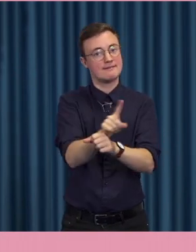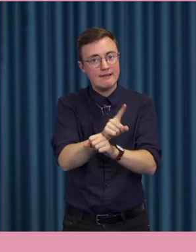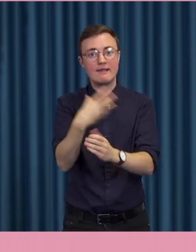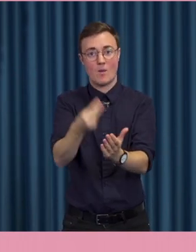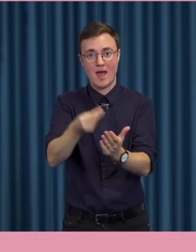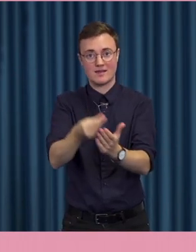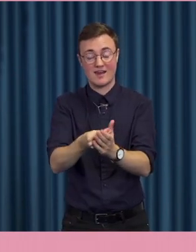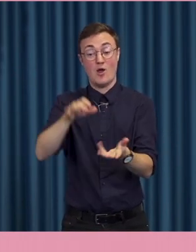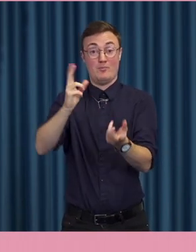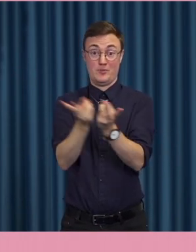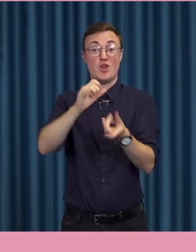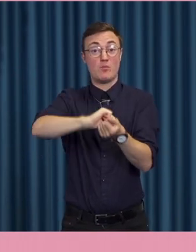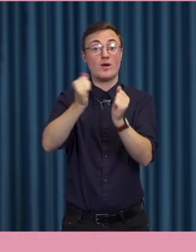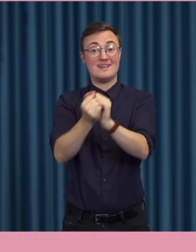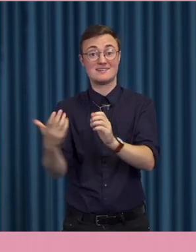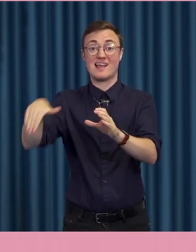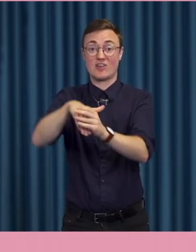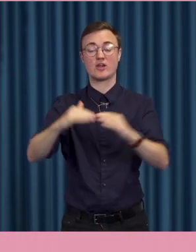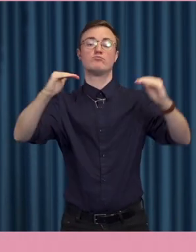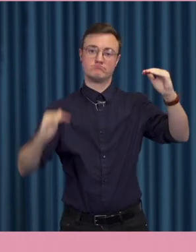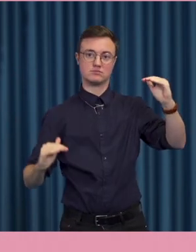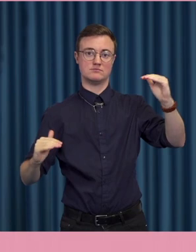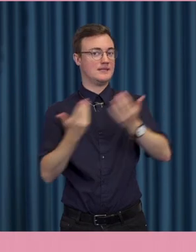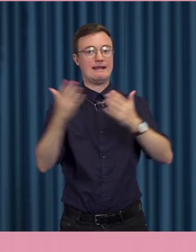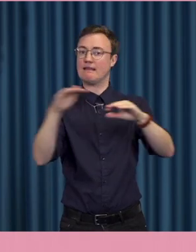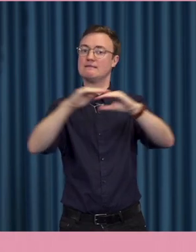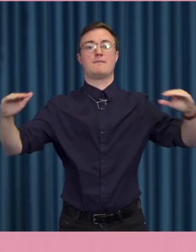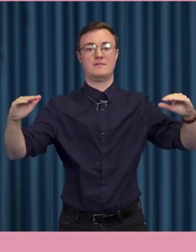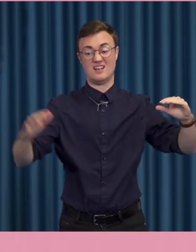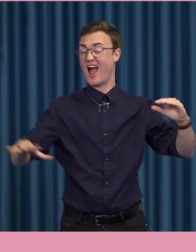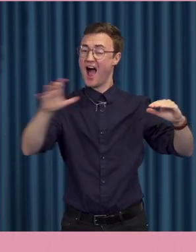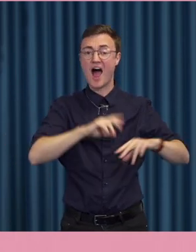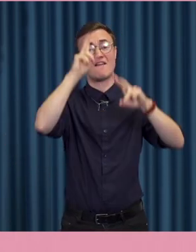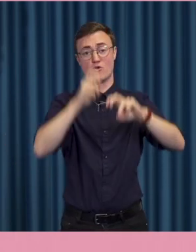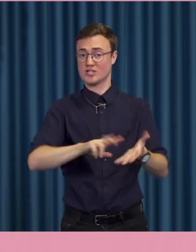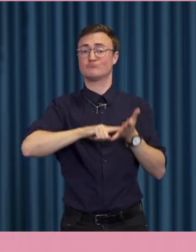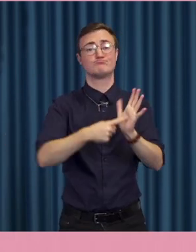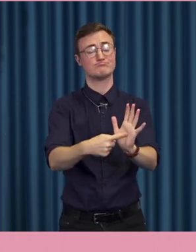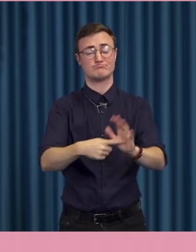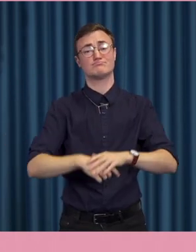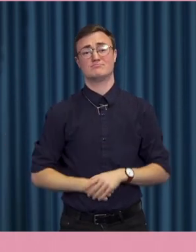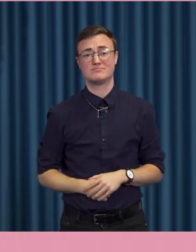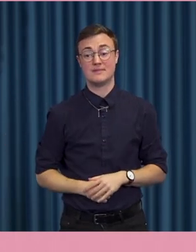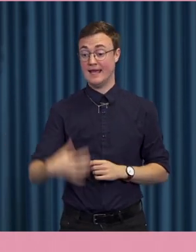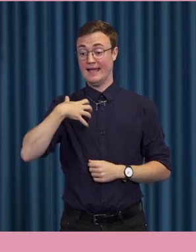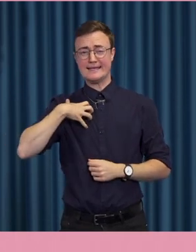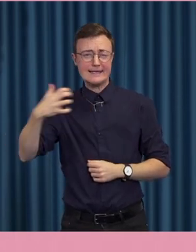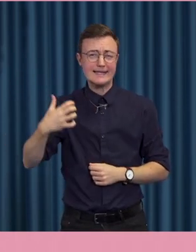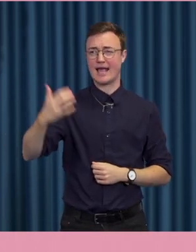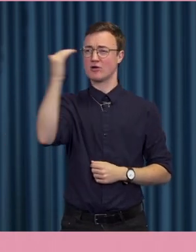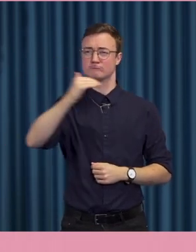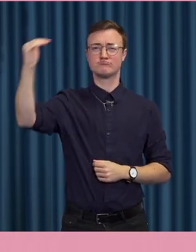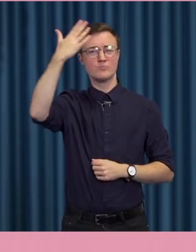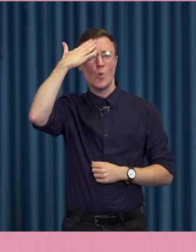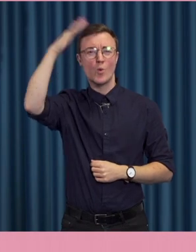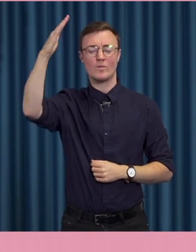politiska deltagandet är därför ojämlikt. Visar i princip all forskning på det här området. Rika och högutbildade